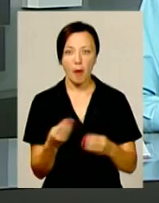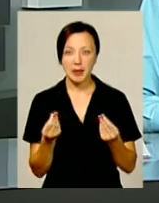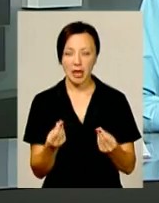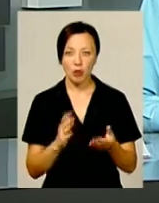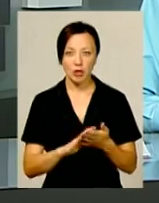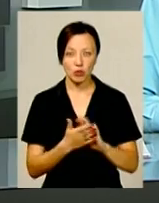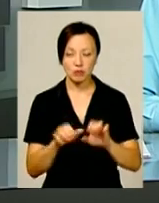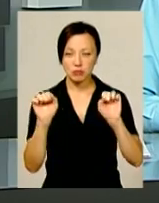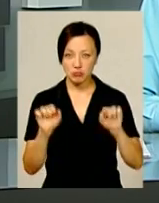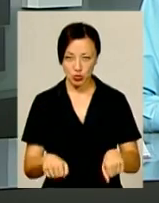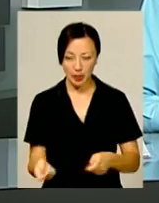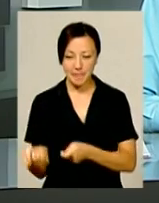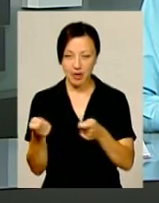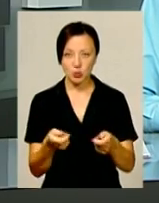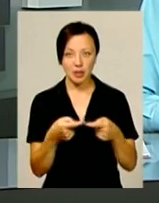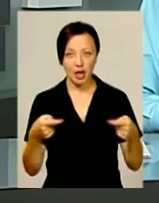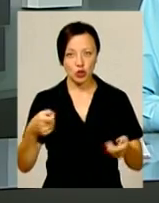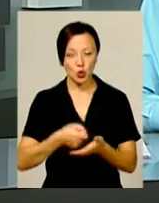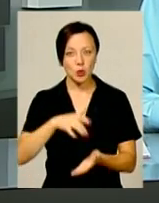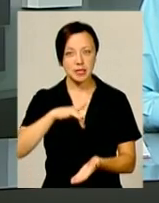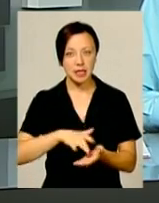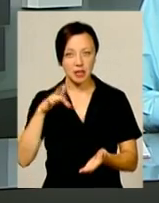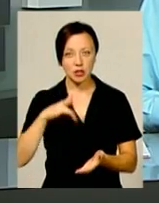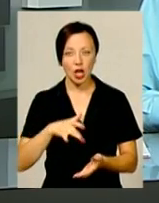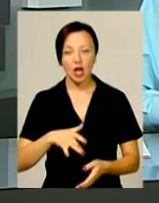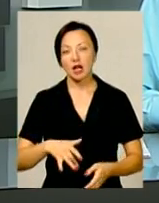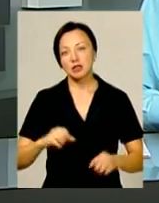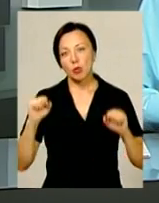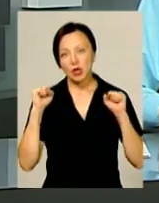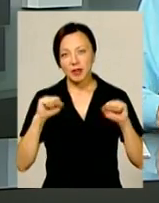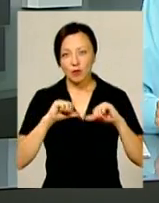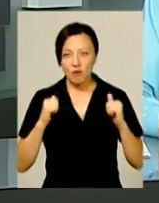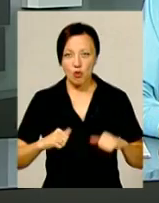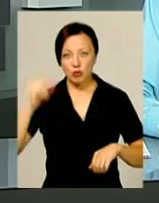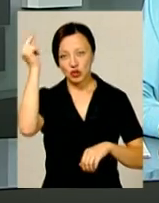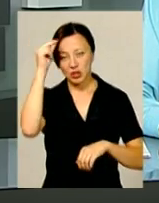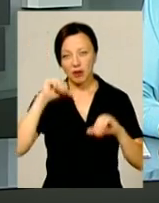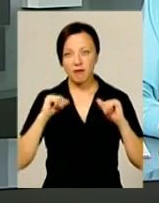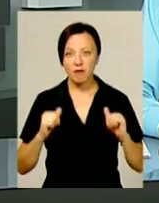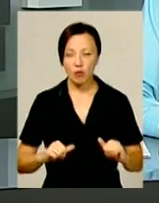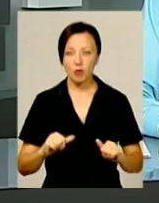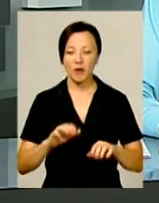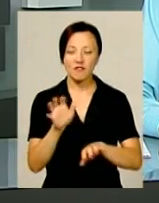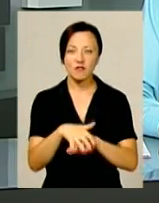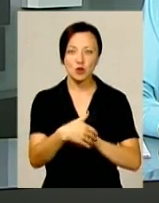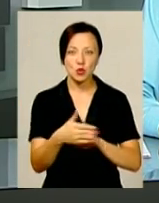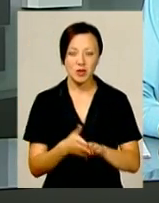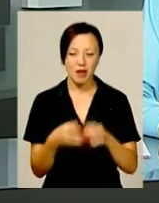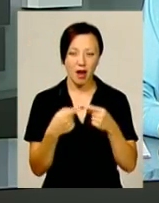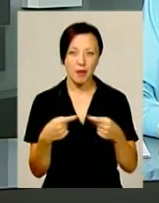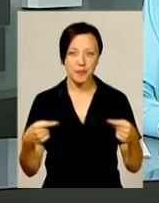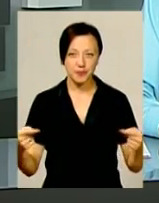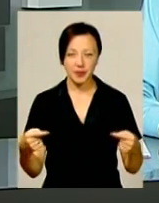становищі, може приносити речі до центру. Йдеться про шкільну спортивну форму, взуття, шкільне приладдя, книжки та засоби